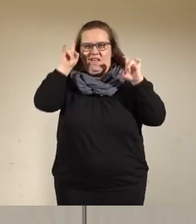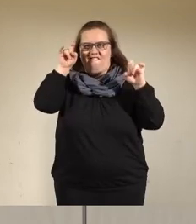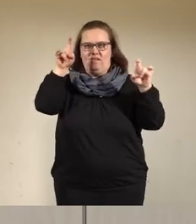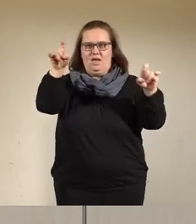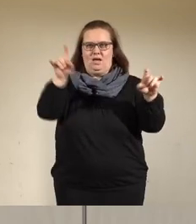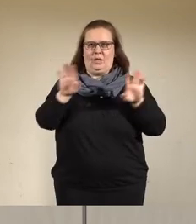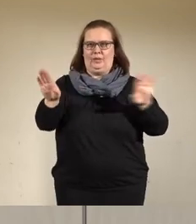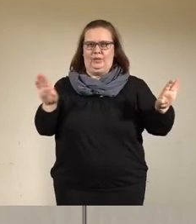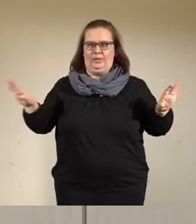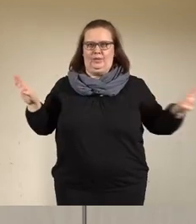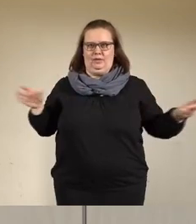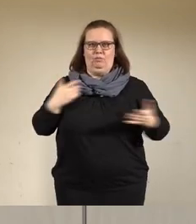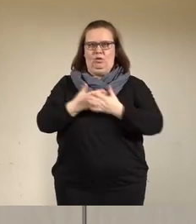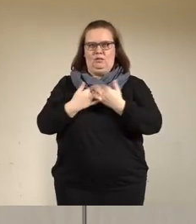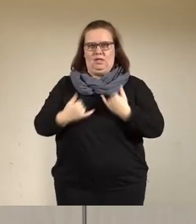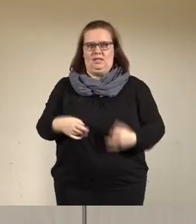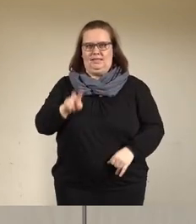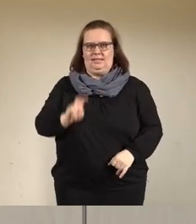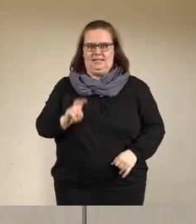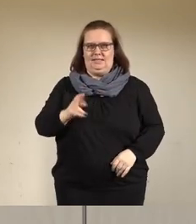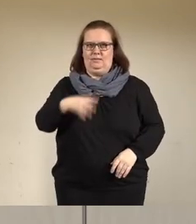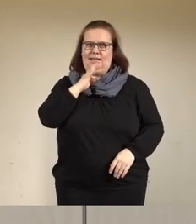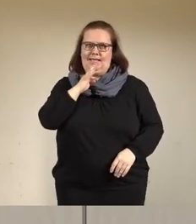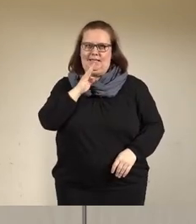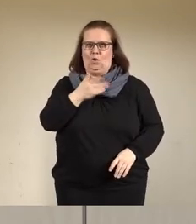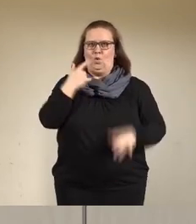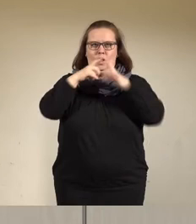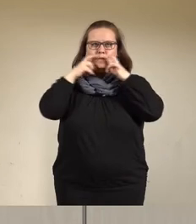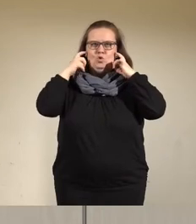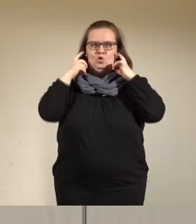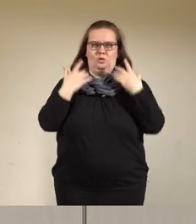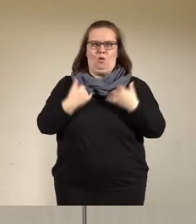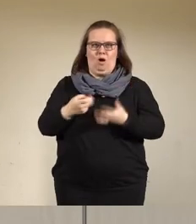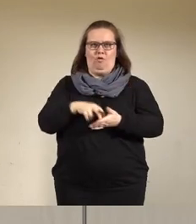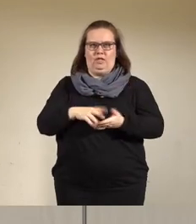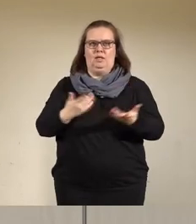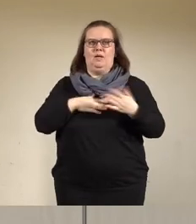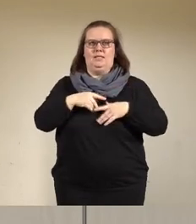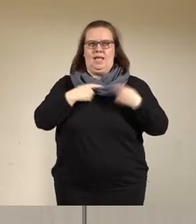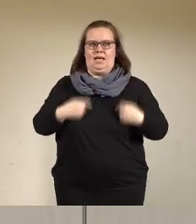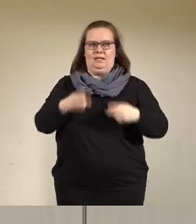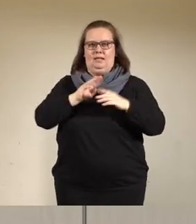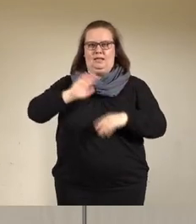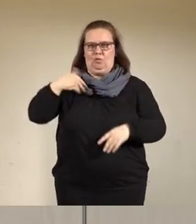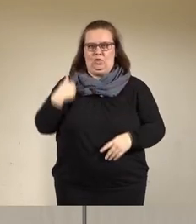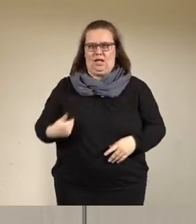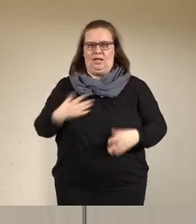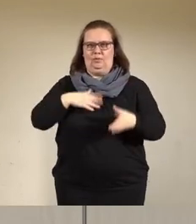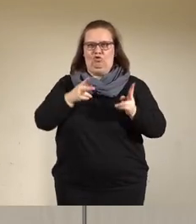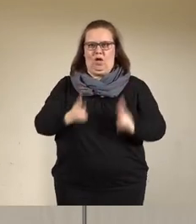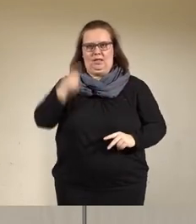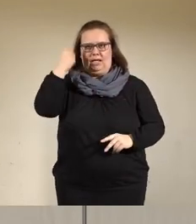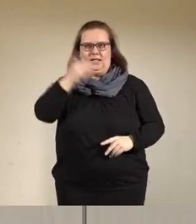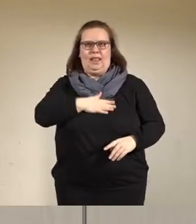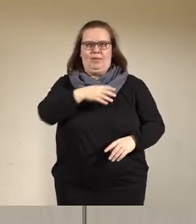weit von uns fernzuhalten, wenn ich jetzt im Redebeitrag ohne Mundschutz auftrete. Meine sehr geehrten Damen und Herren, verehrte Stadträtinnen und